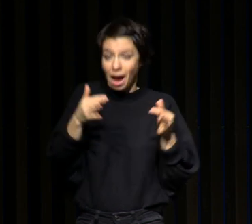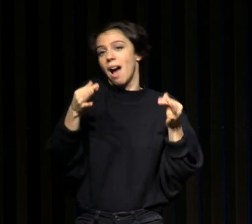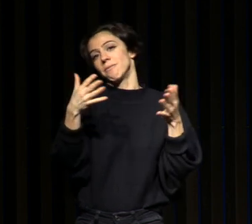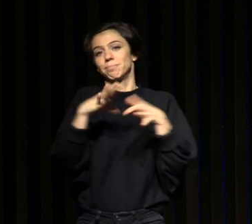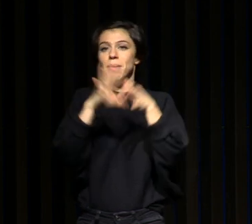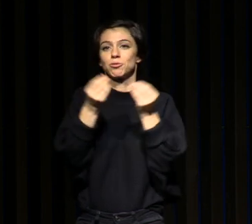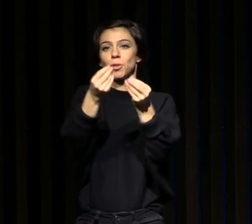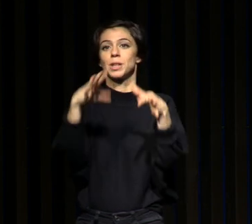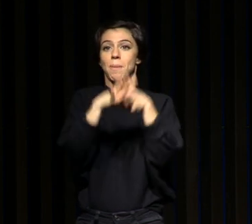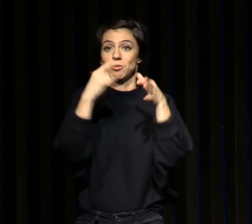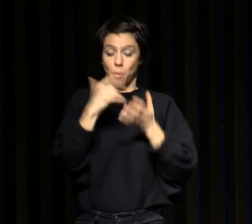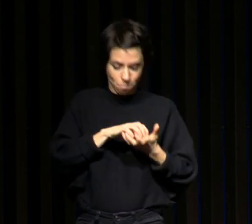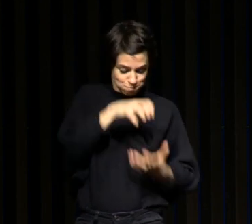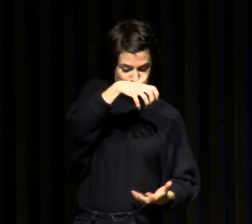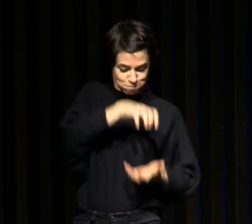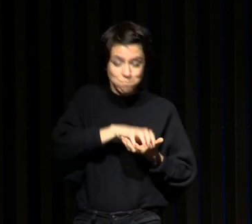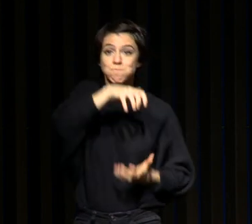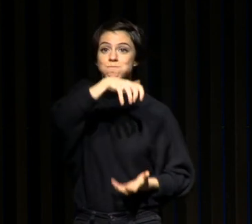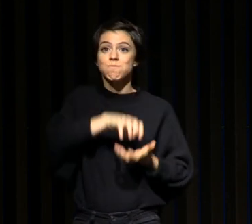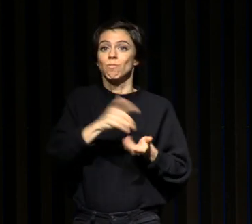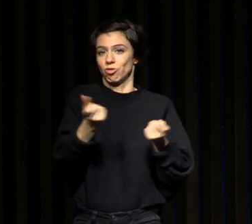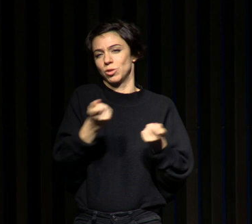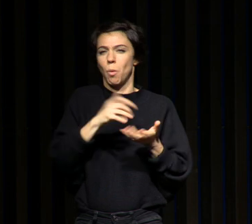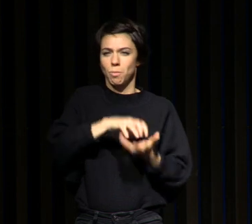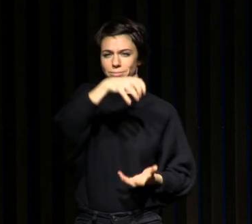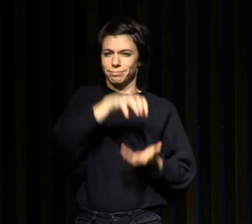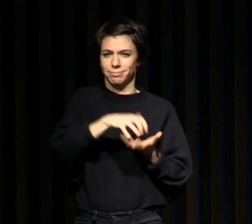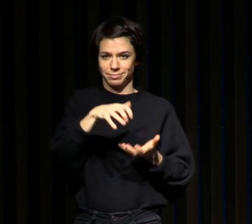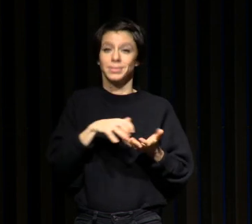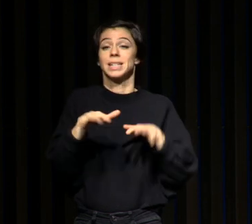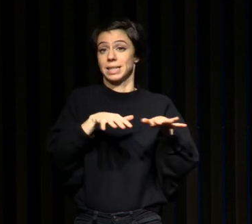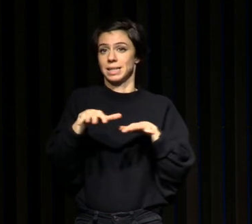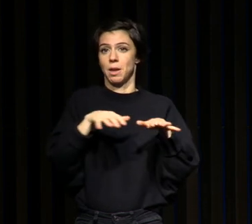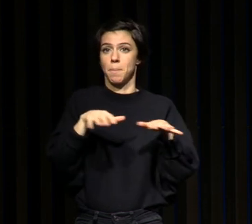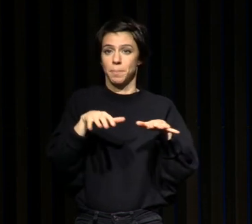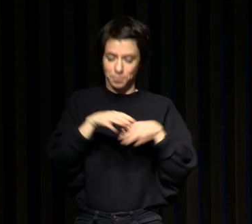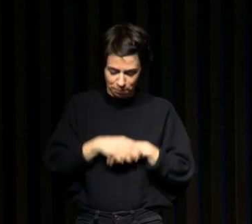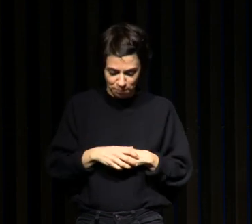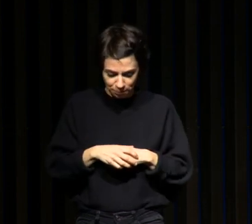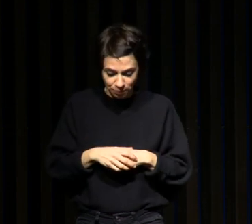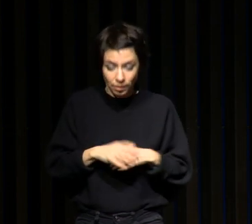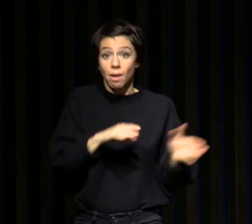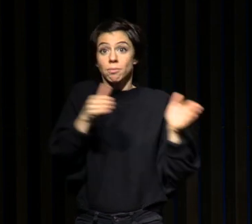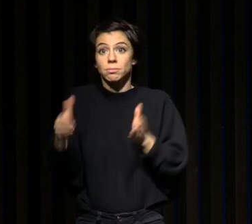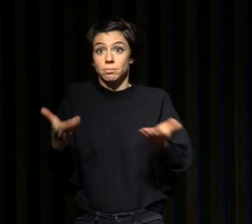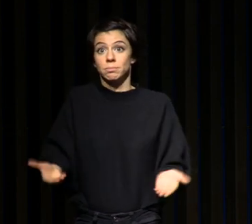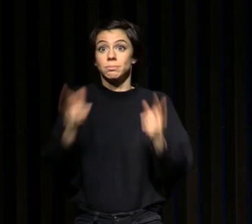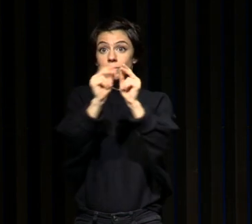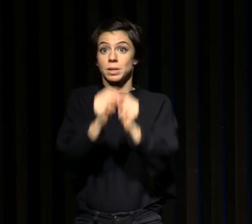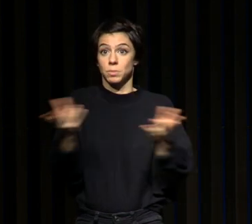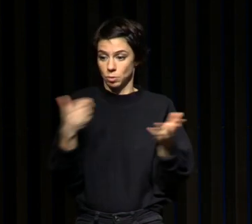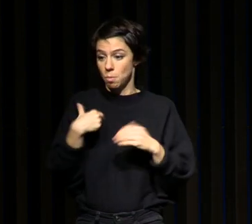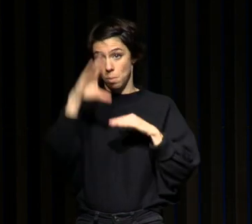réservoir vide, réservoir plein, réservoir vide, on peut se demander à quoi sert le sommeil. Je vais vous montrer quelques exemples assez explicites.